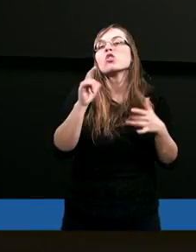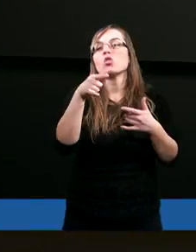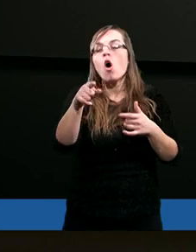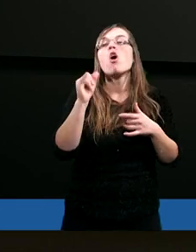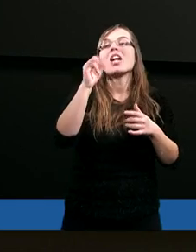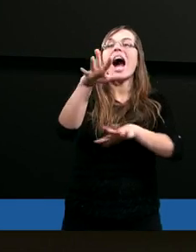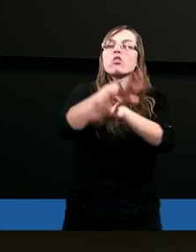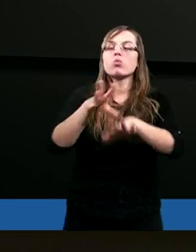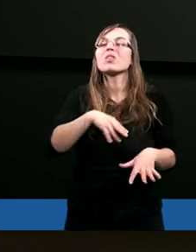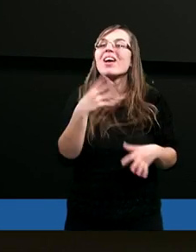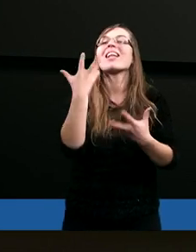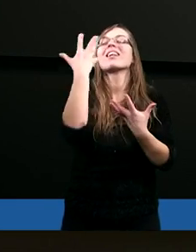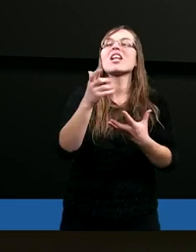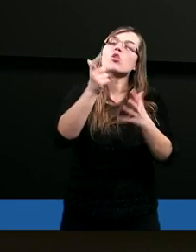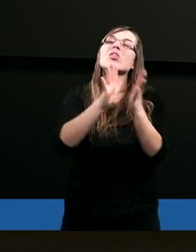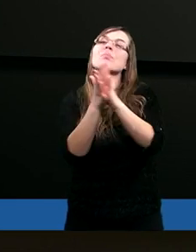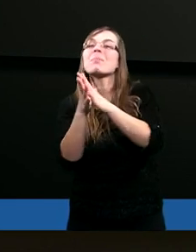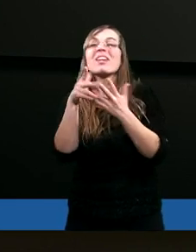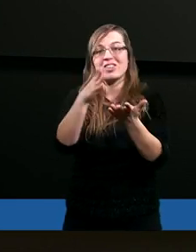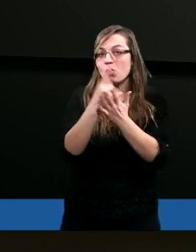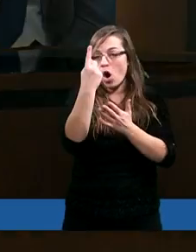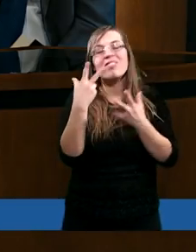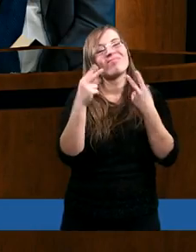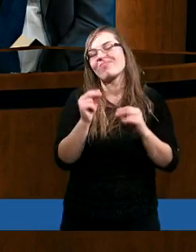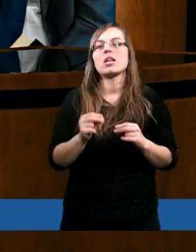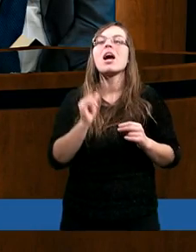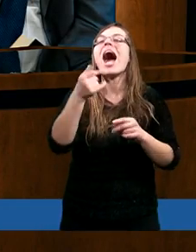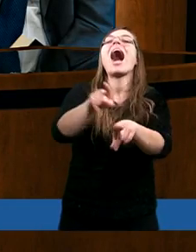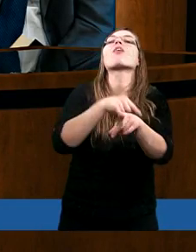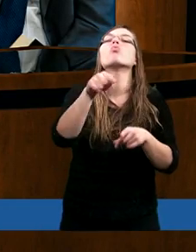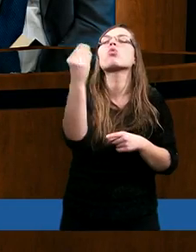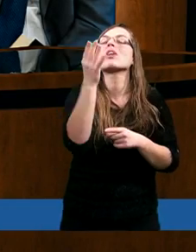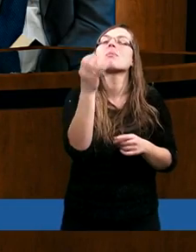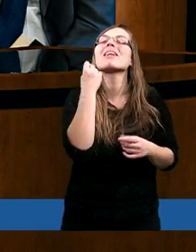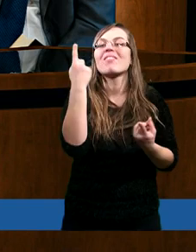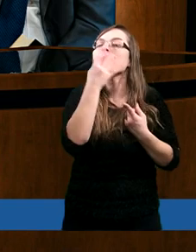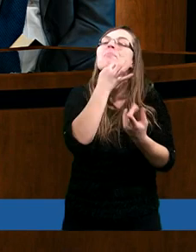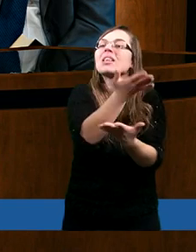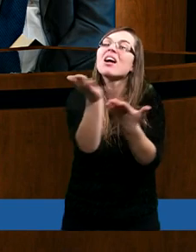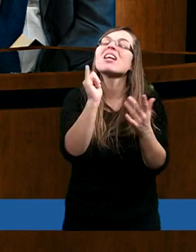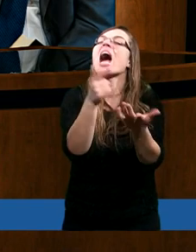a Duch Święty chce to przemienić. Jak długo to jeszcze będzie trwać?